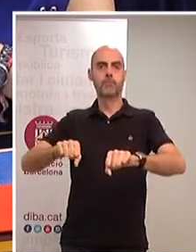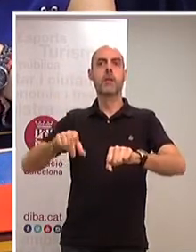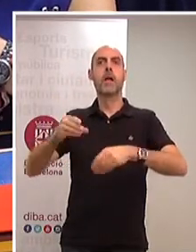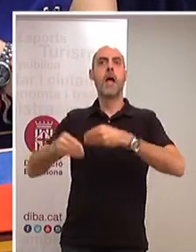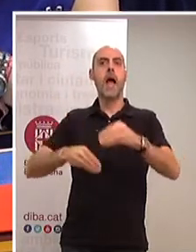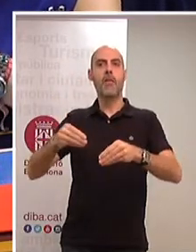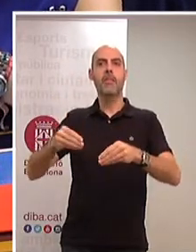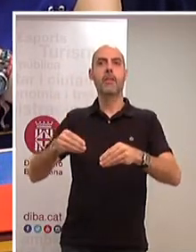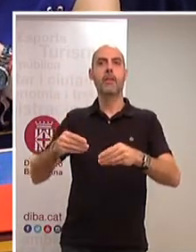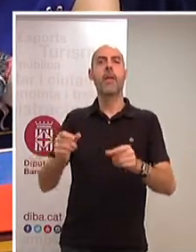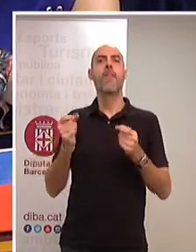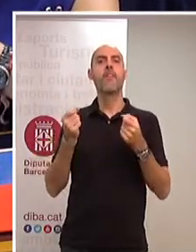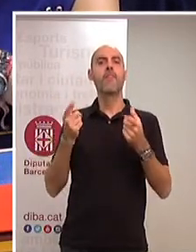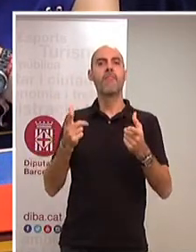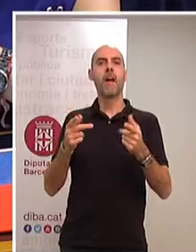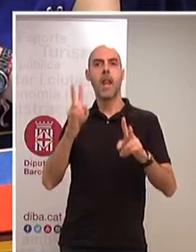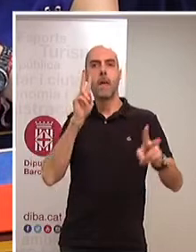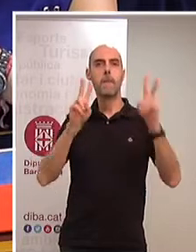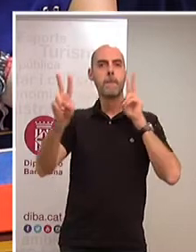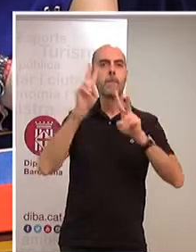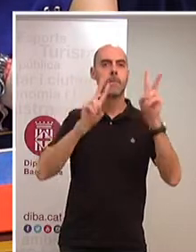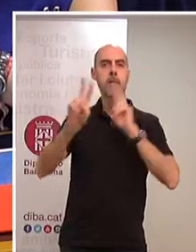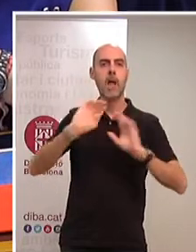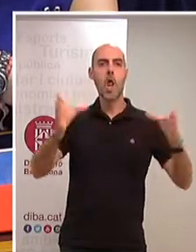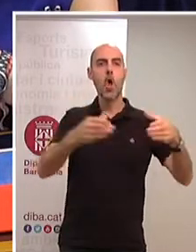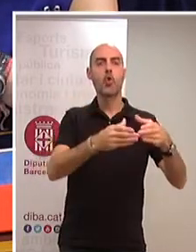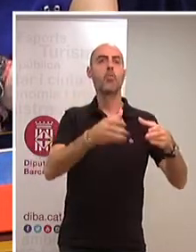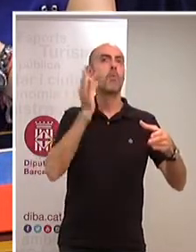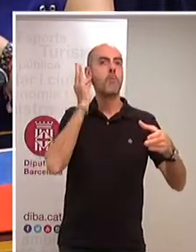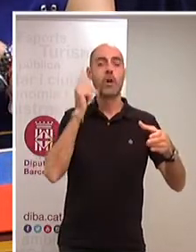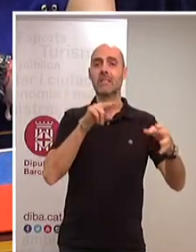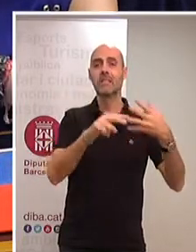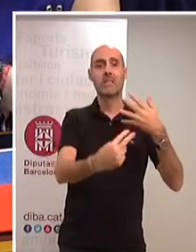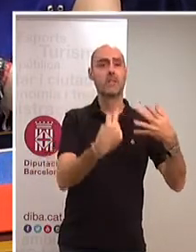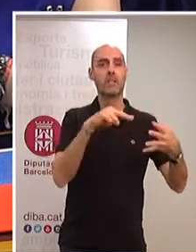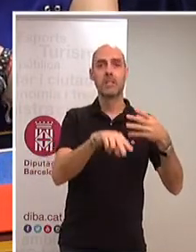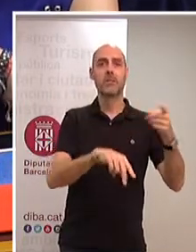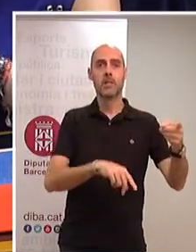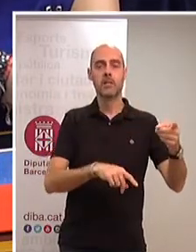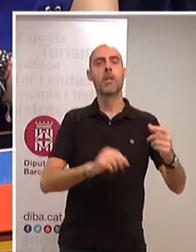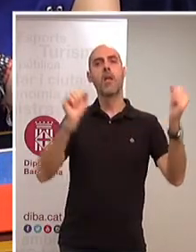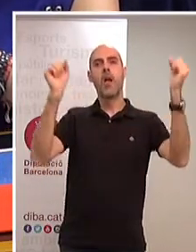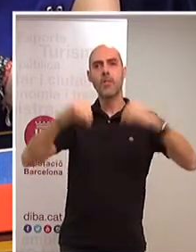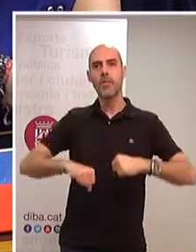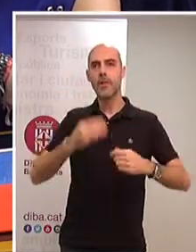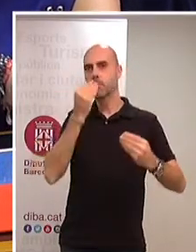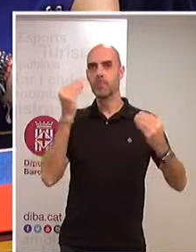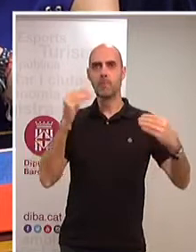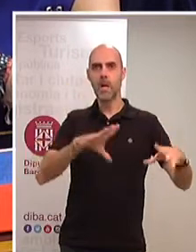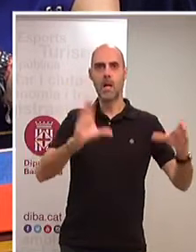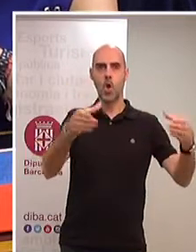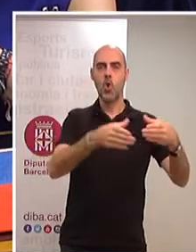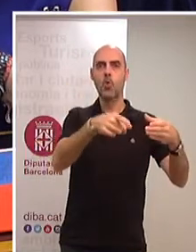visibilitzar totes aquelles dones invisibles i poder prendre decisions per totes aquelles dones